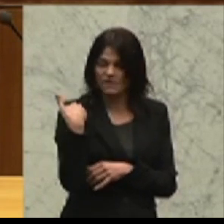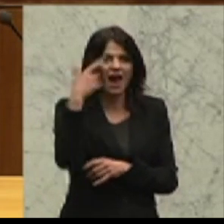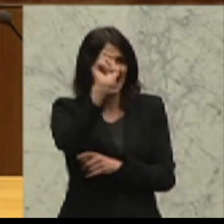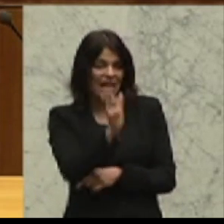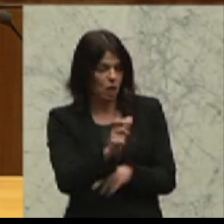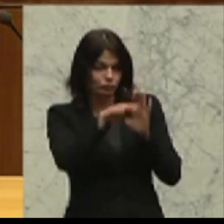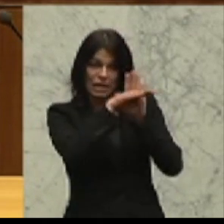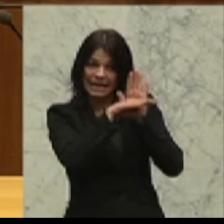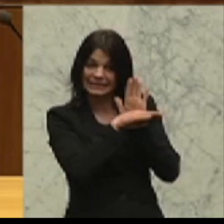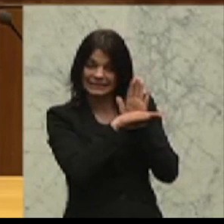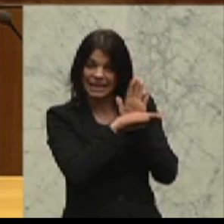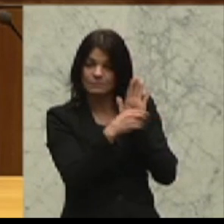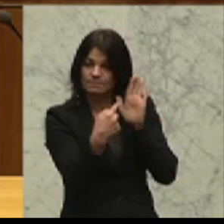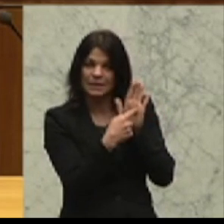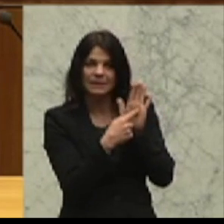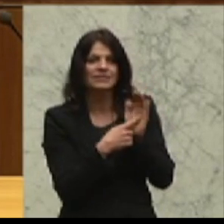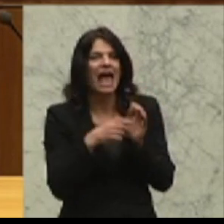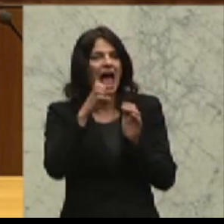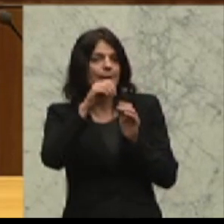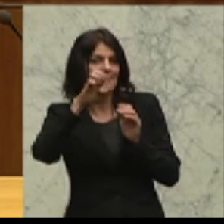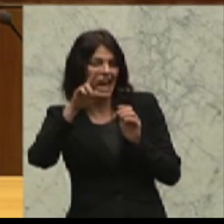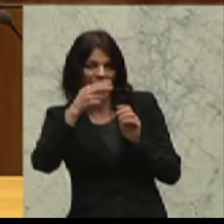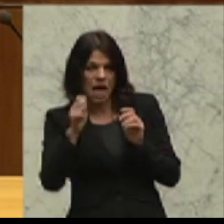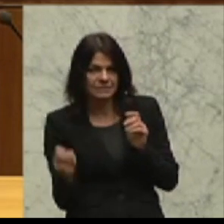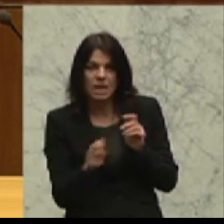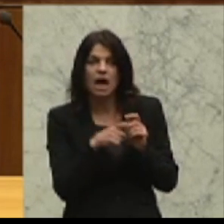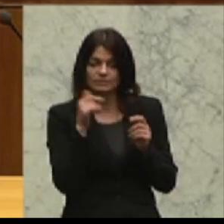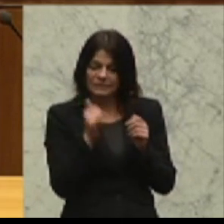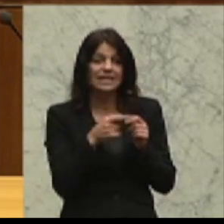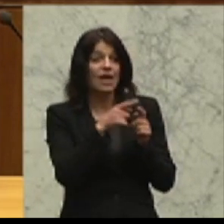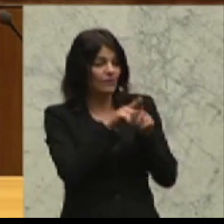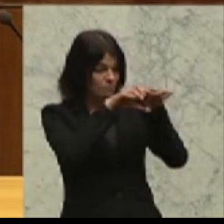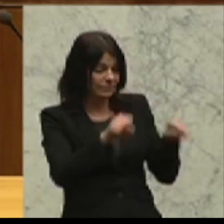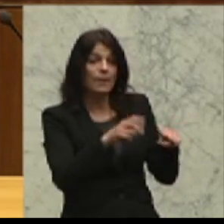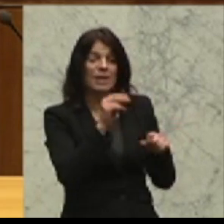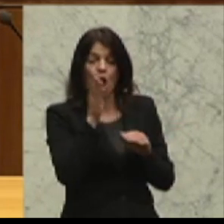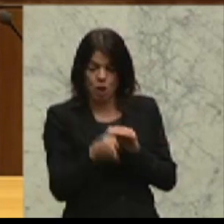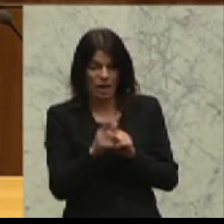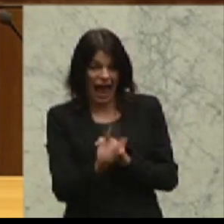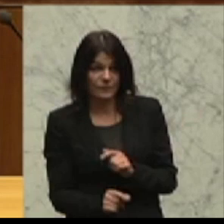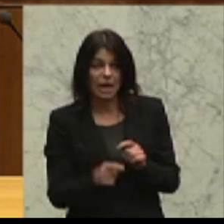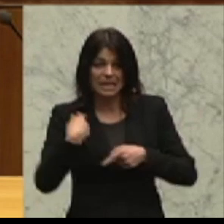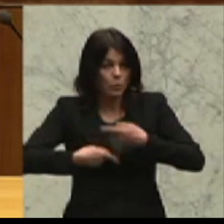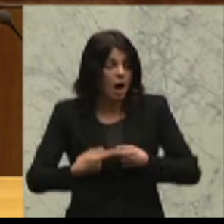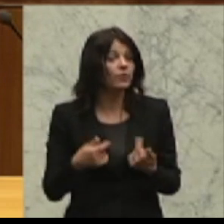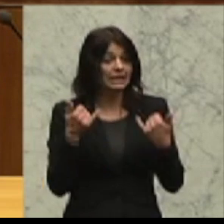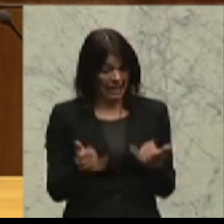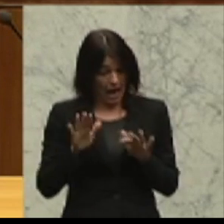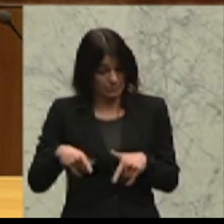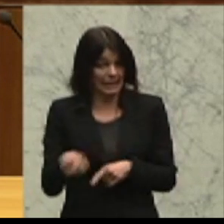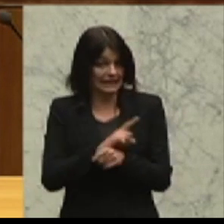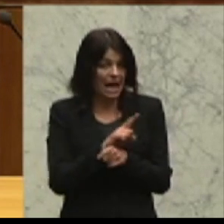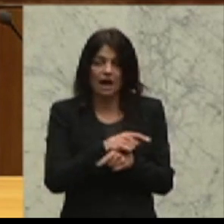Gesetzesdekret zu sogenannten Emergenza Nordafrika ausgelaufen ist und ab diesem Zeitpunkt Italien eine Politik betreibt, die